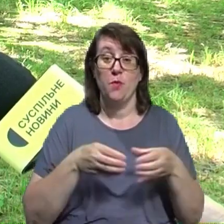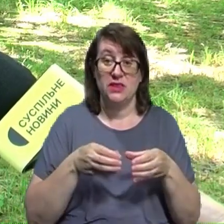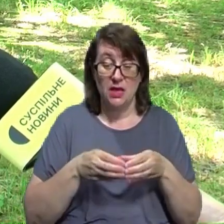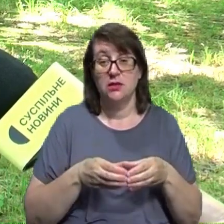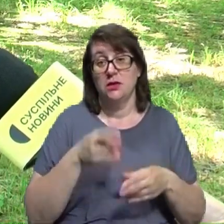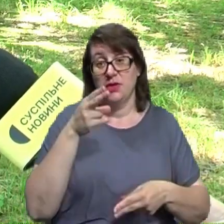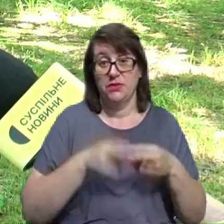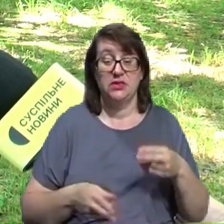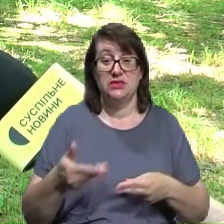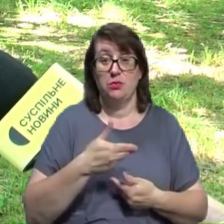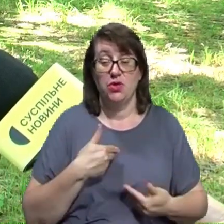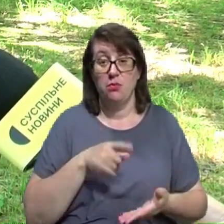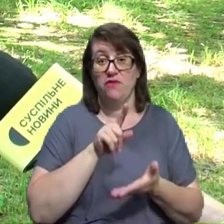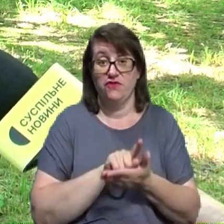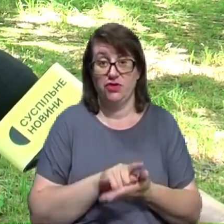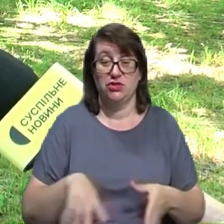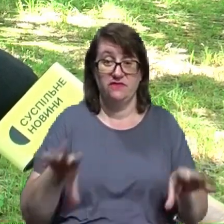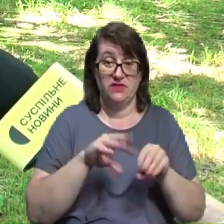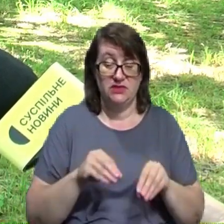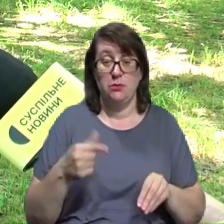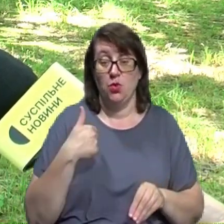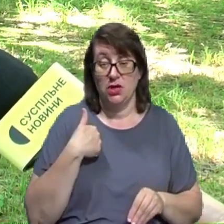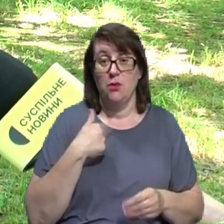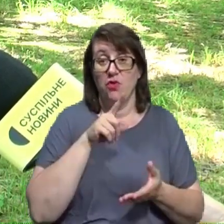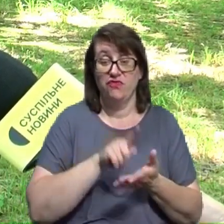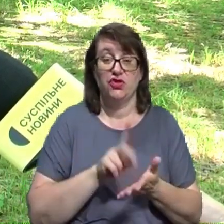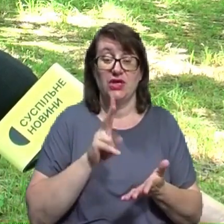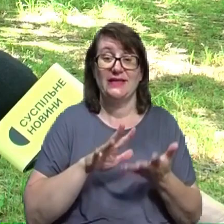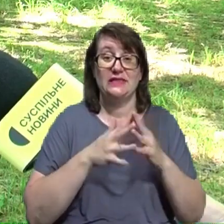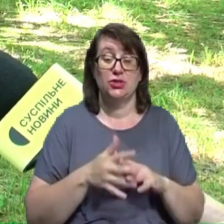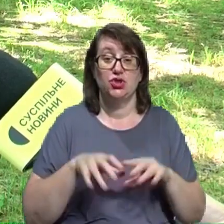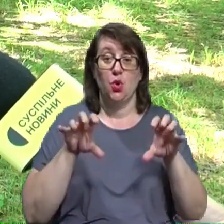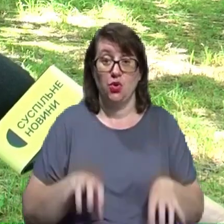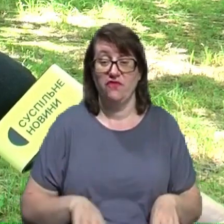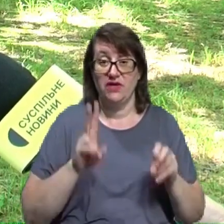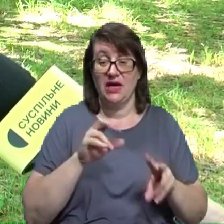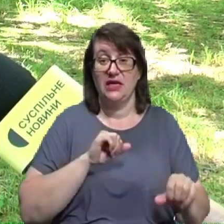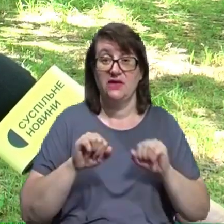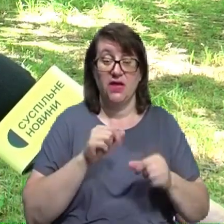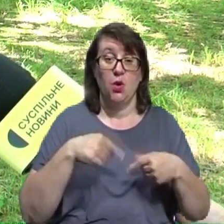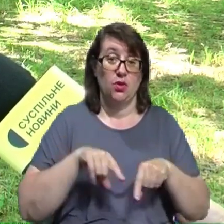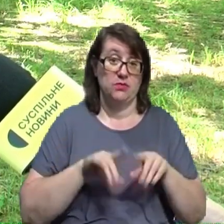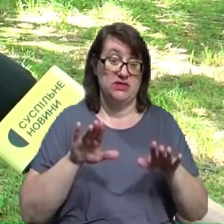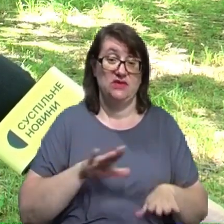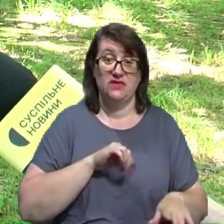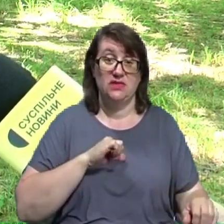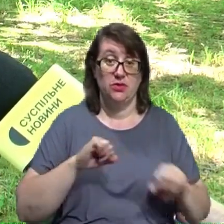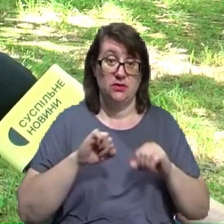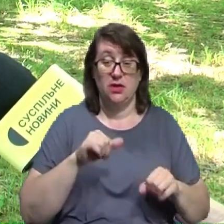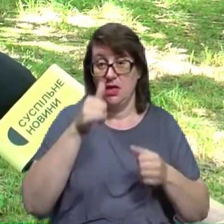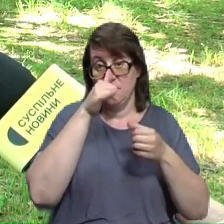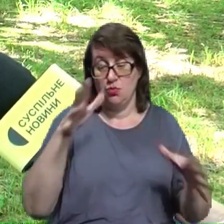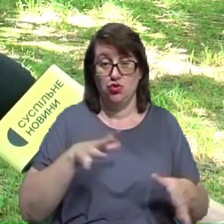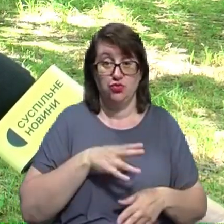повноваження, всі решта мої повноваження як селищного голови, як керівника органу місцевого самоврядування не можуть бути припинені,